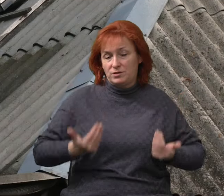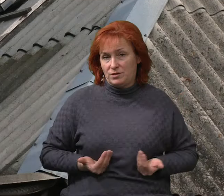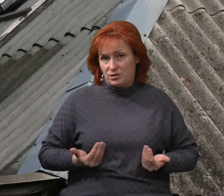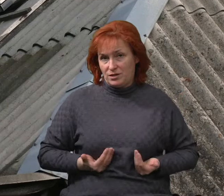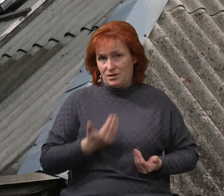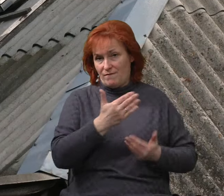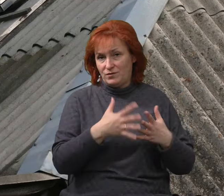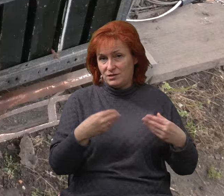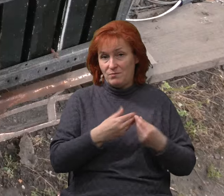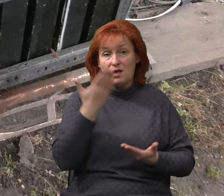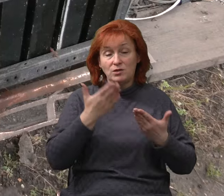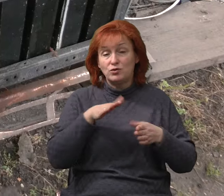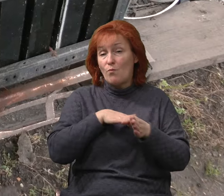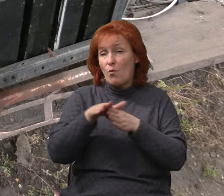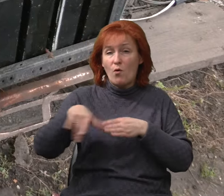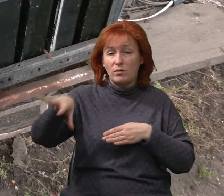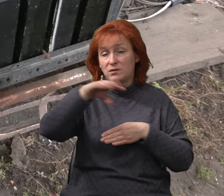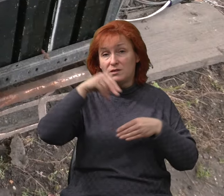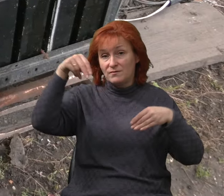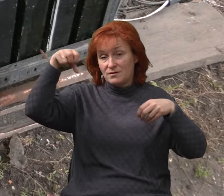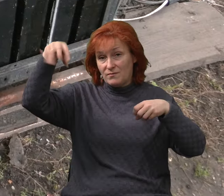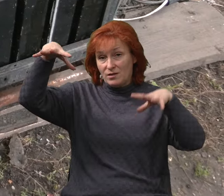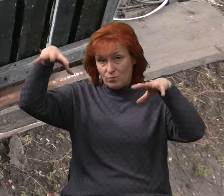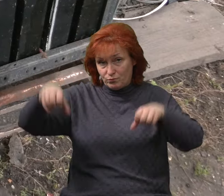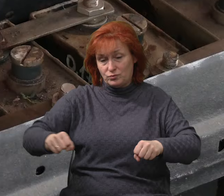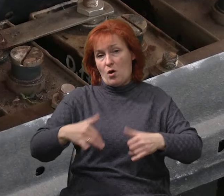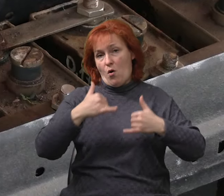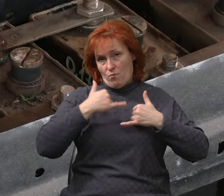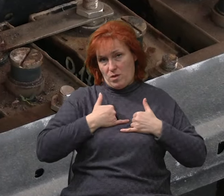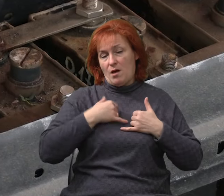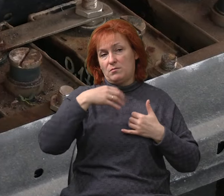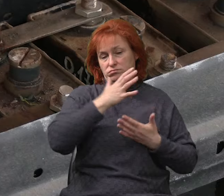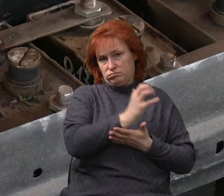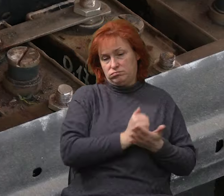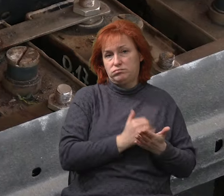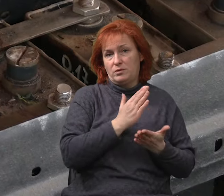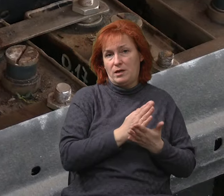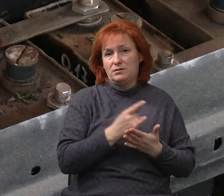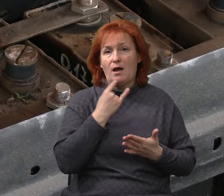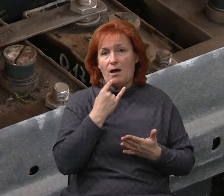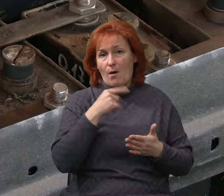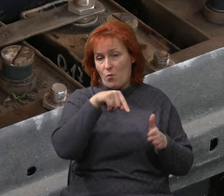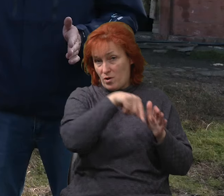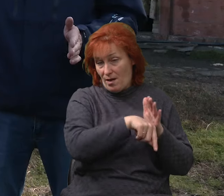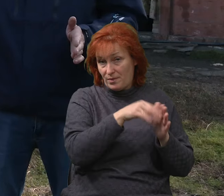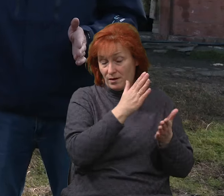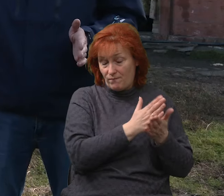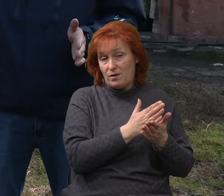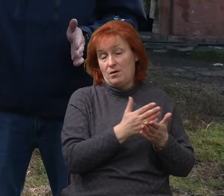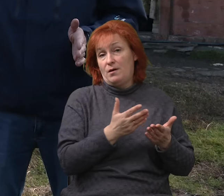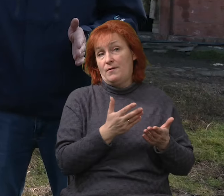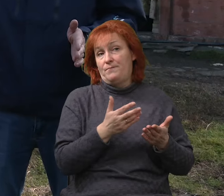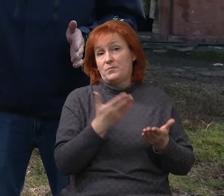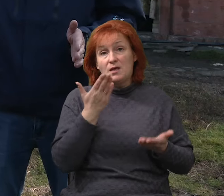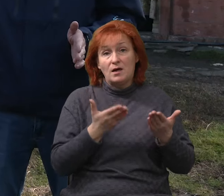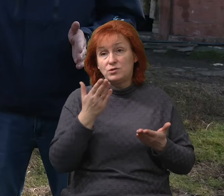можливих бекаутів. Якщо буде бекаут або так далі, мережу повністю вимкнути, то в мене є запас акумуляторів на 9 кВт. Якщо, наприклад,